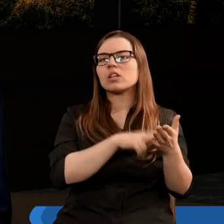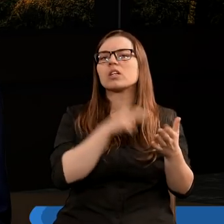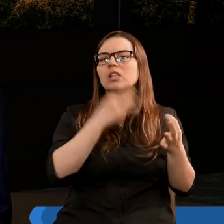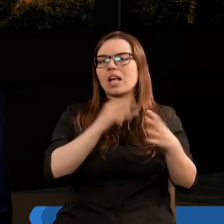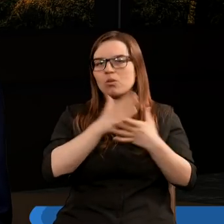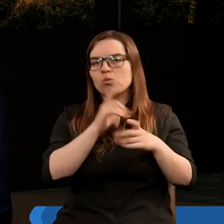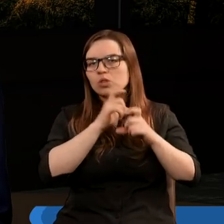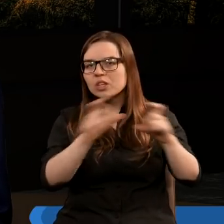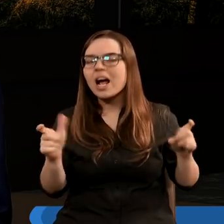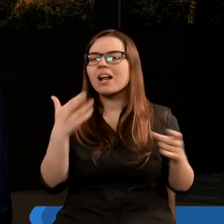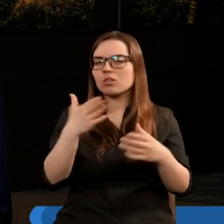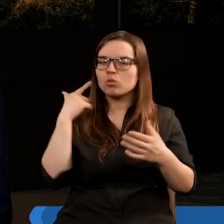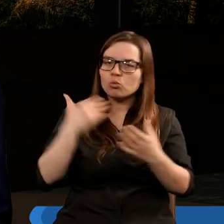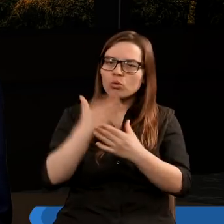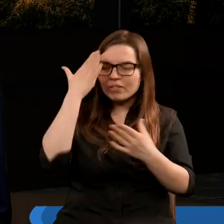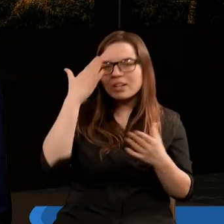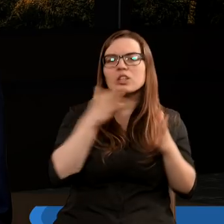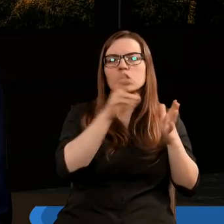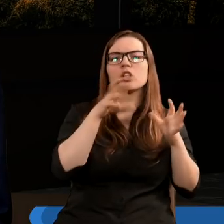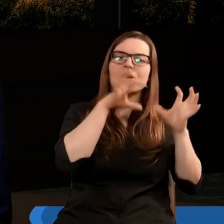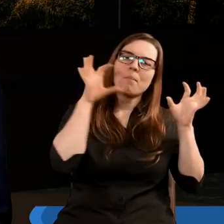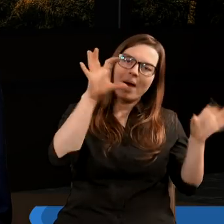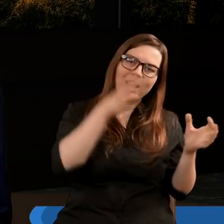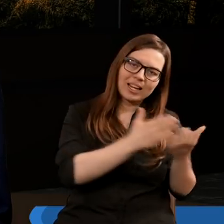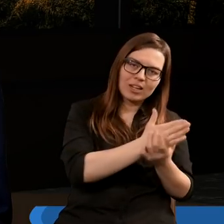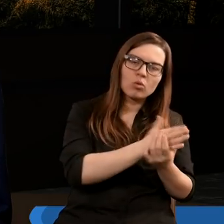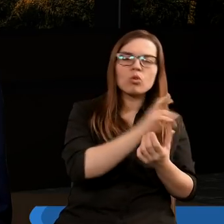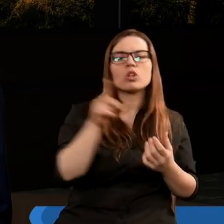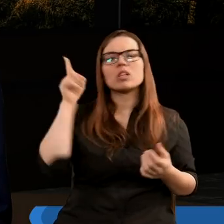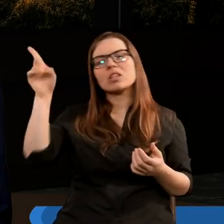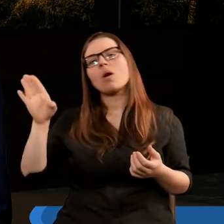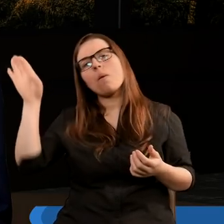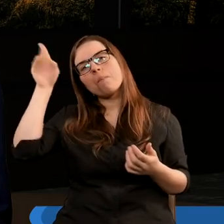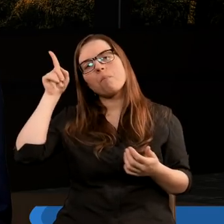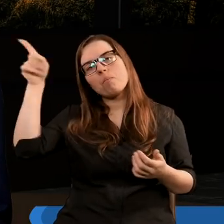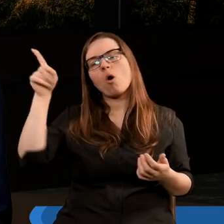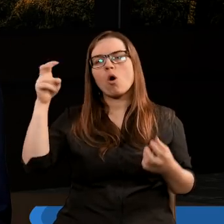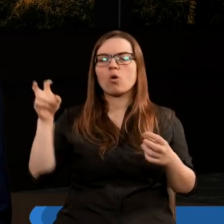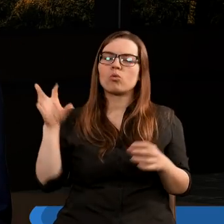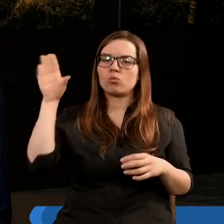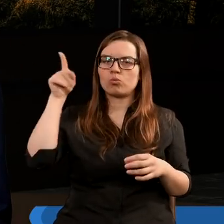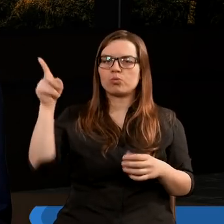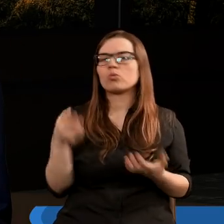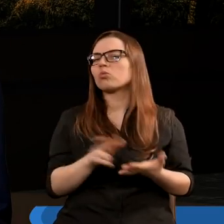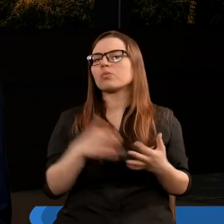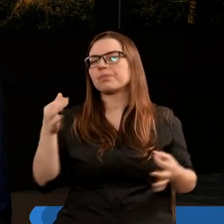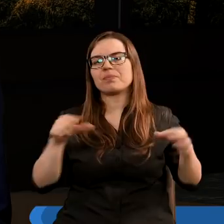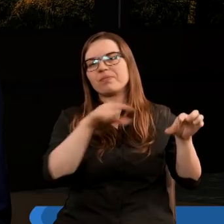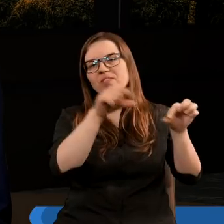jest czas, wybierzcie komu chcecie służyć, przyjmiecie z nami bestii czy pieczęć Bożą.